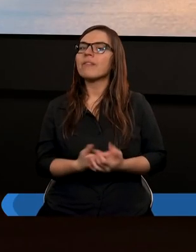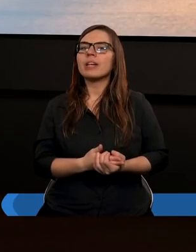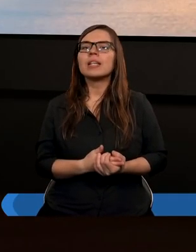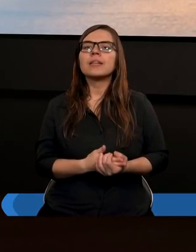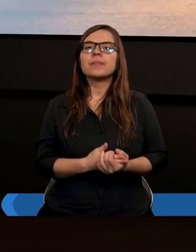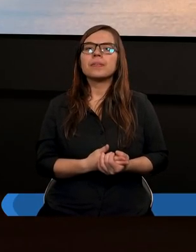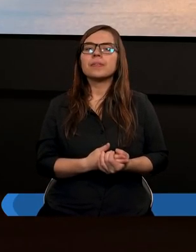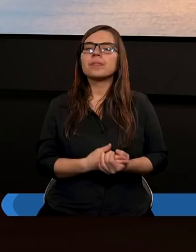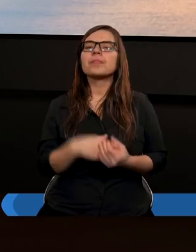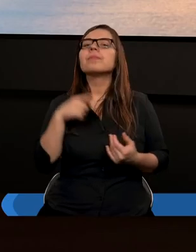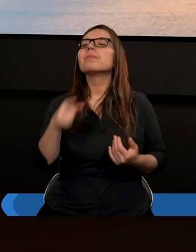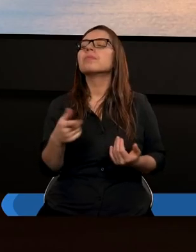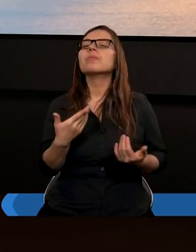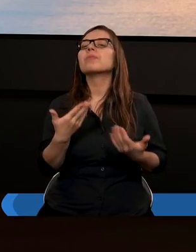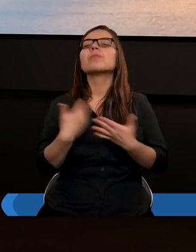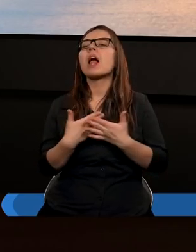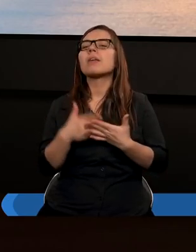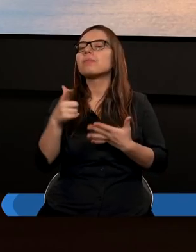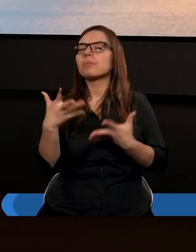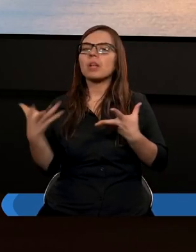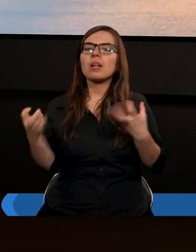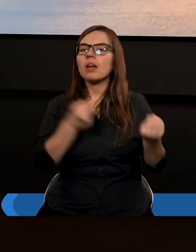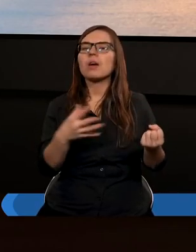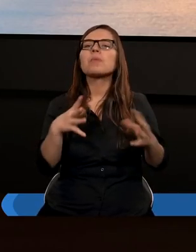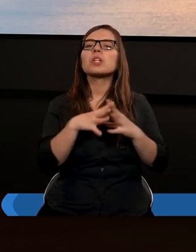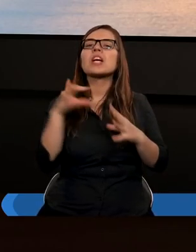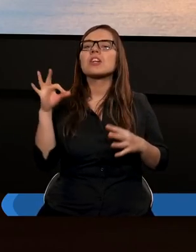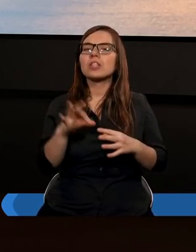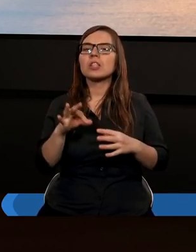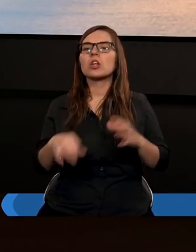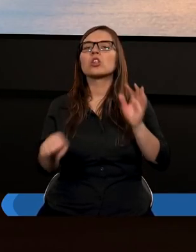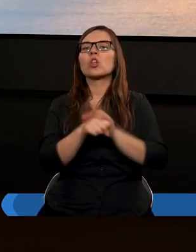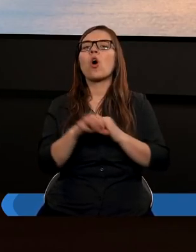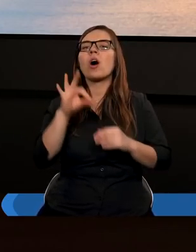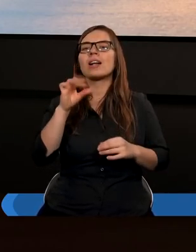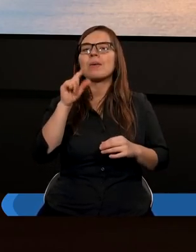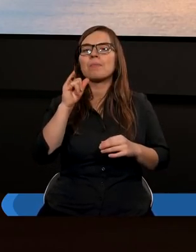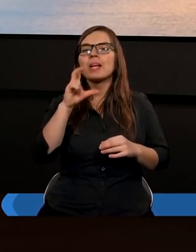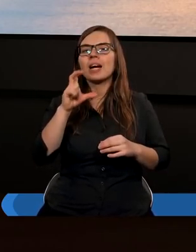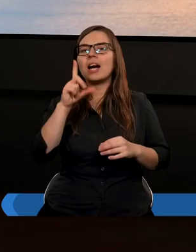Czemu było przynieść tę dziesięcinę do spichlerza?